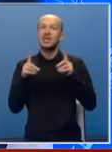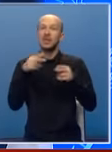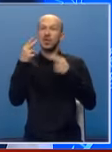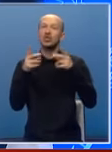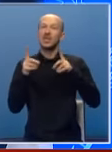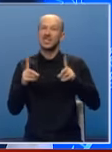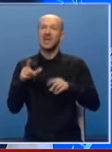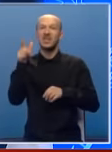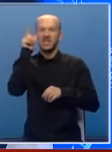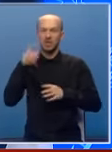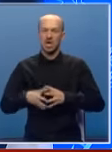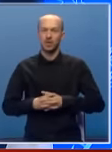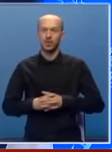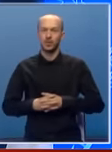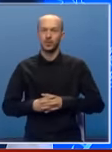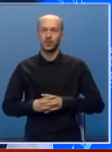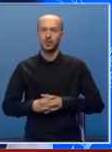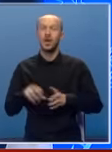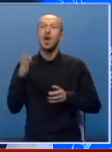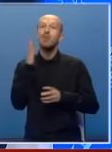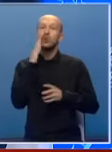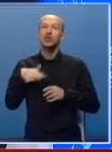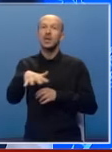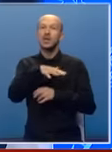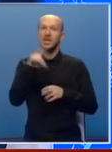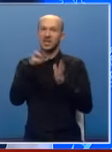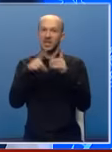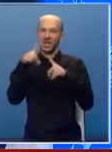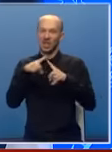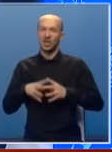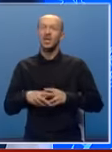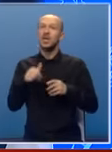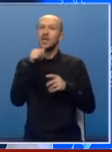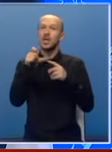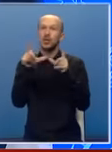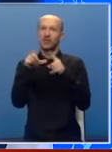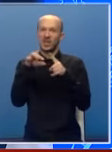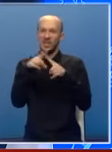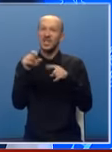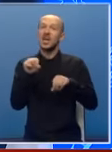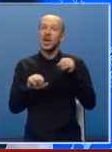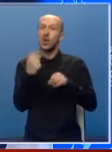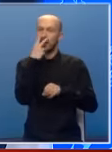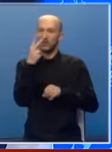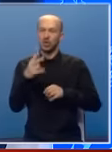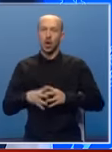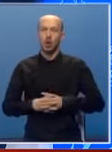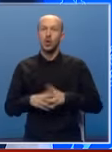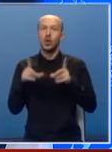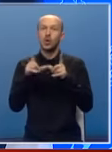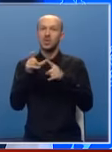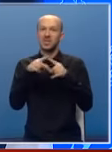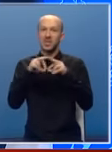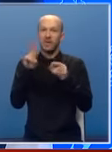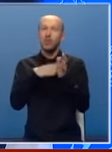stav Srbije da poštuju teritorijalni integritet i suverenitet, kako je to predvidjeno, ustavom